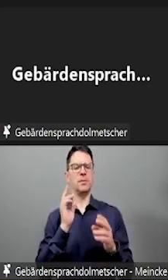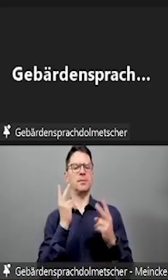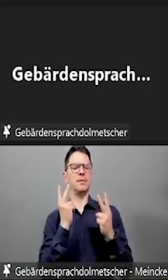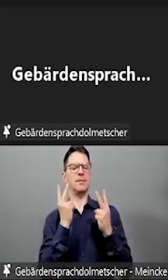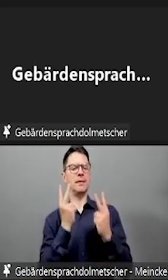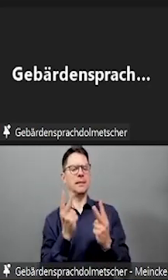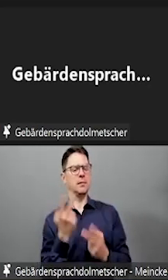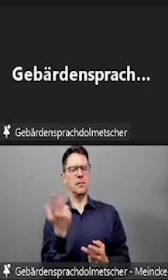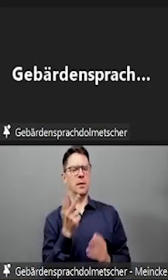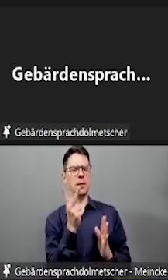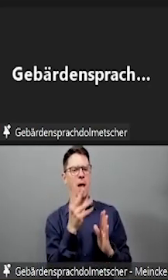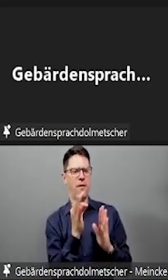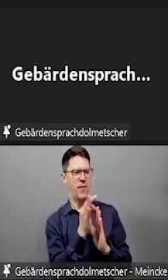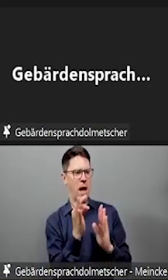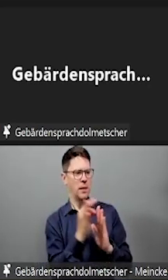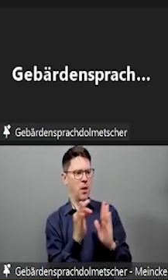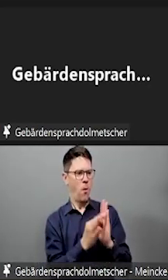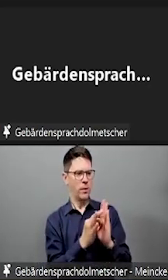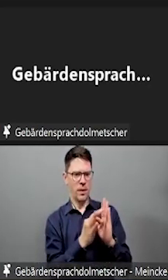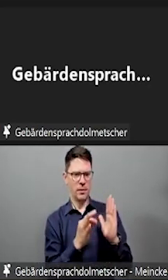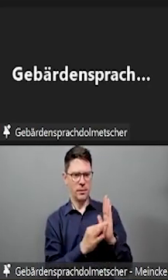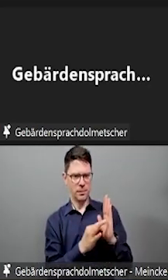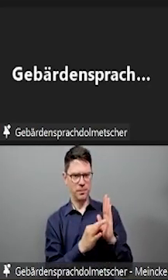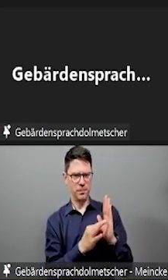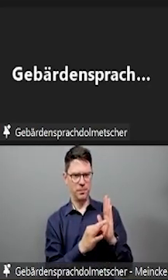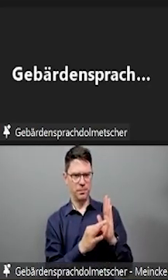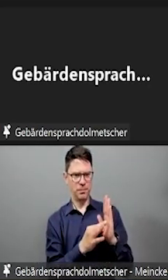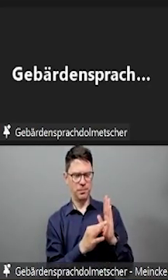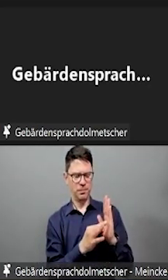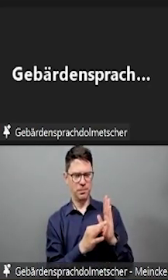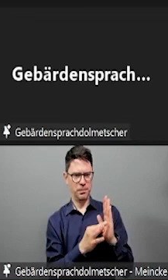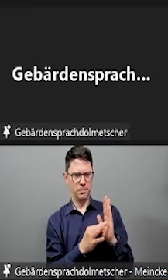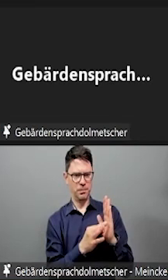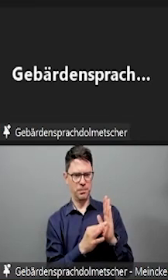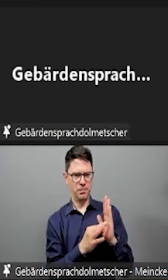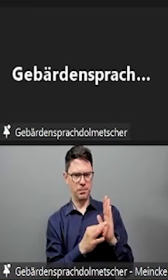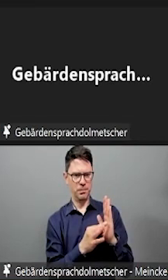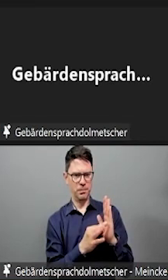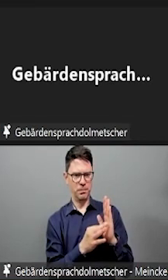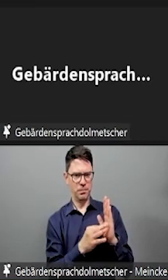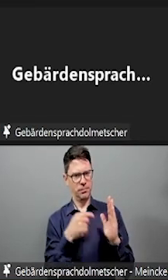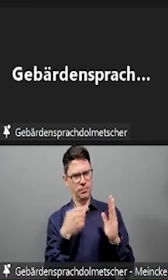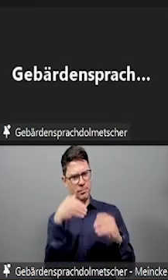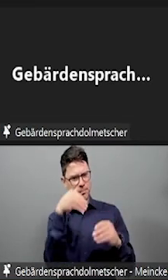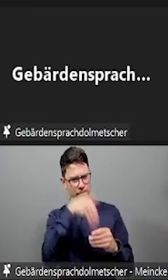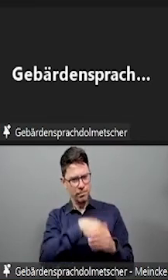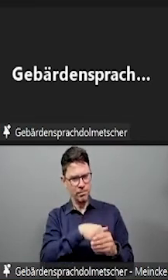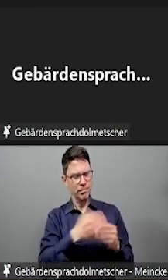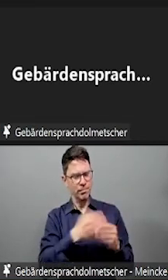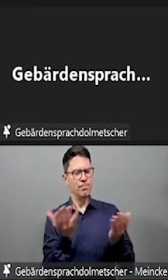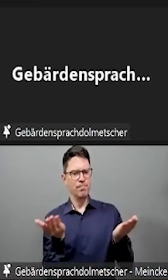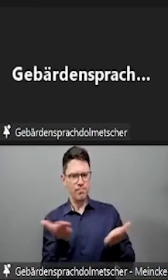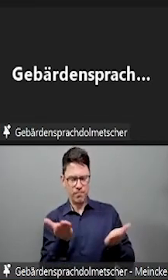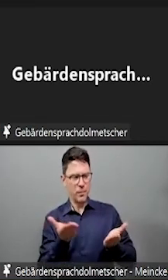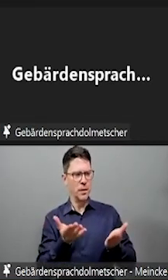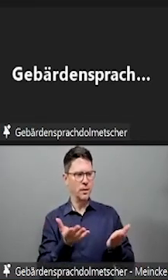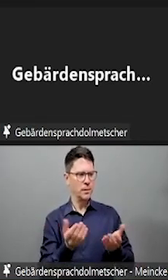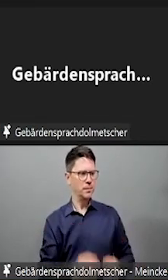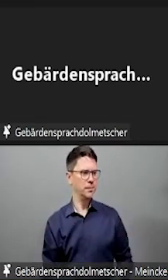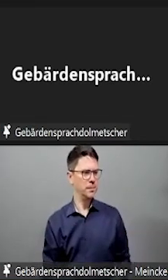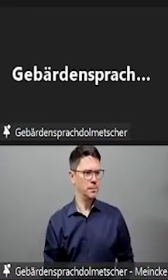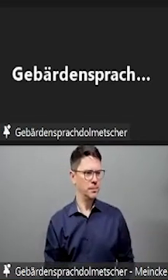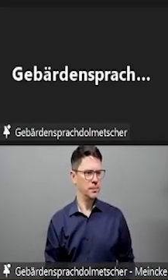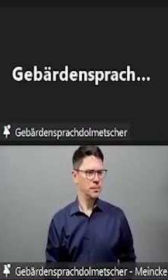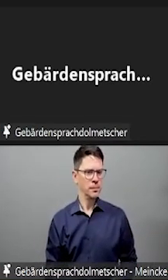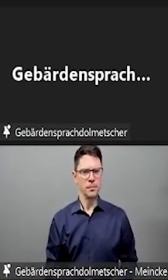ist natürlich bei den meisten der Fall. Wenn das zum Beispiel im Rahmen von Attesten oder so